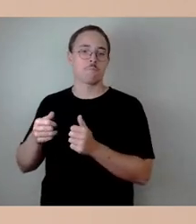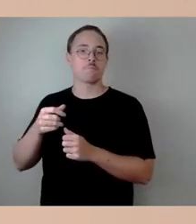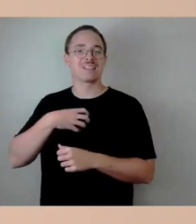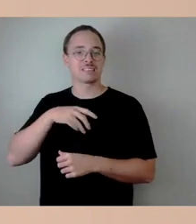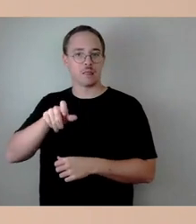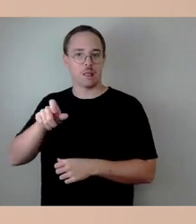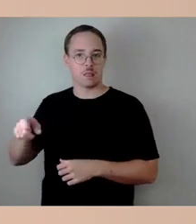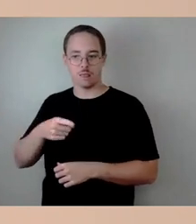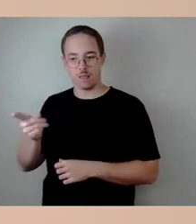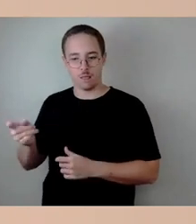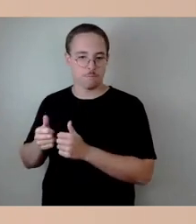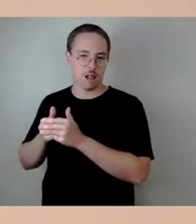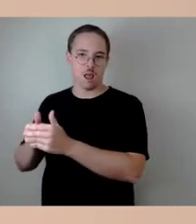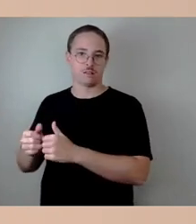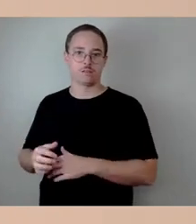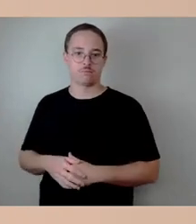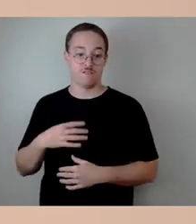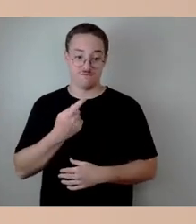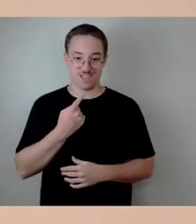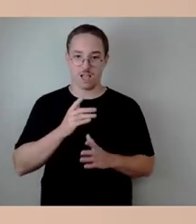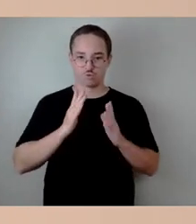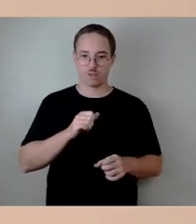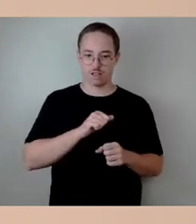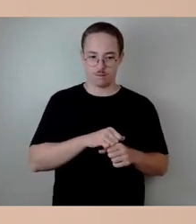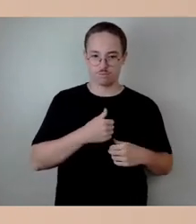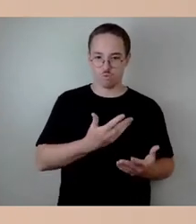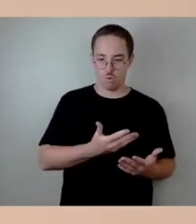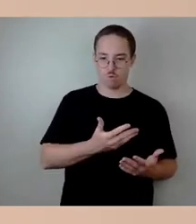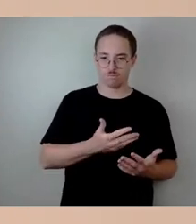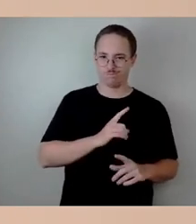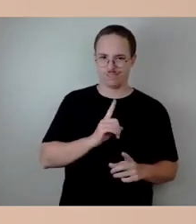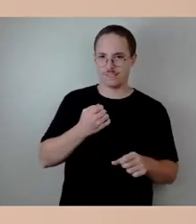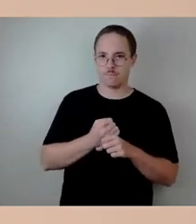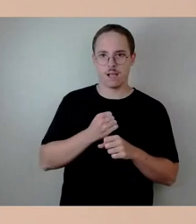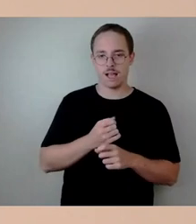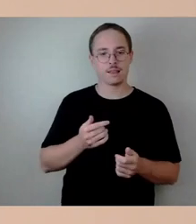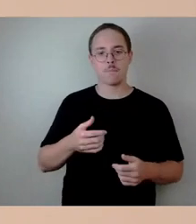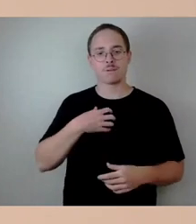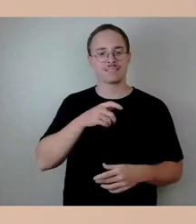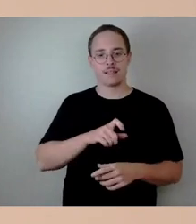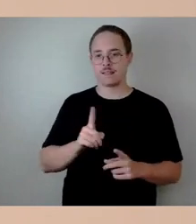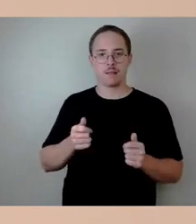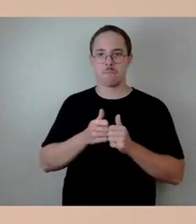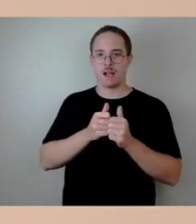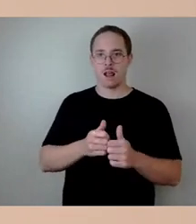begleiten keine Patienten. Und innerhalb Deutschlands ist es so, dass insbesondere an